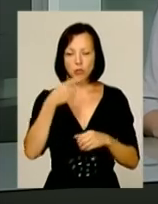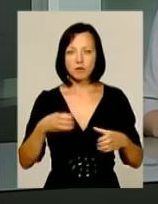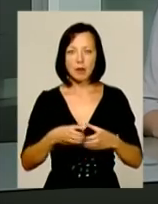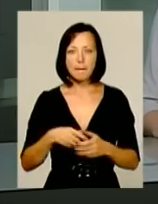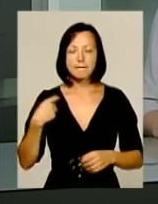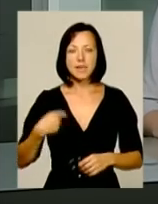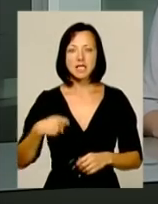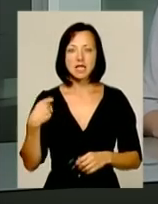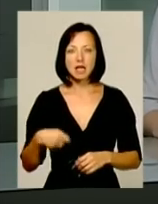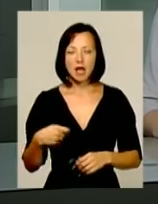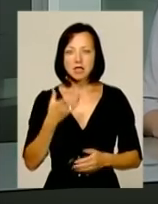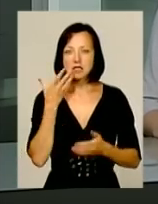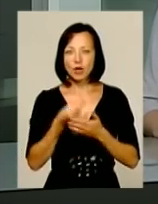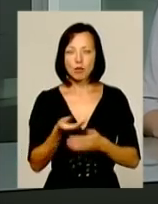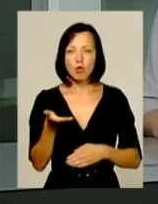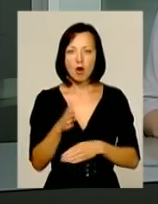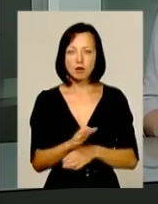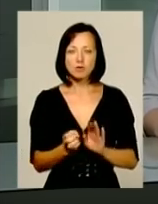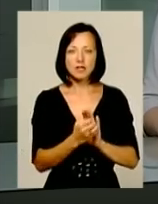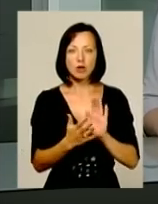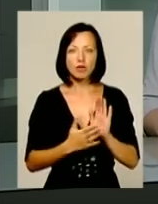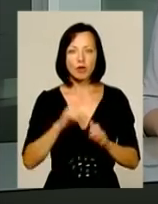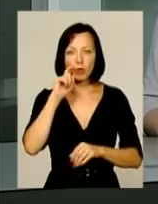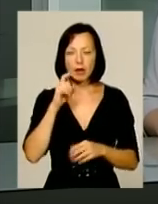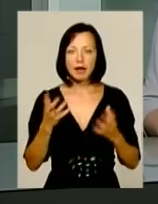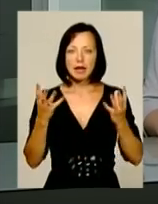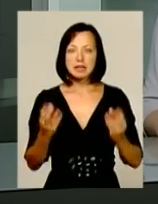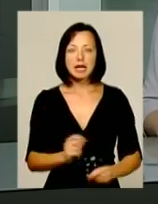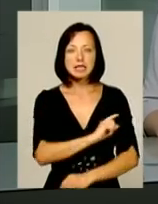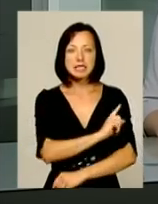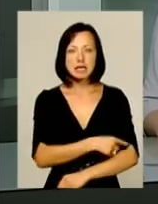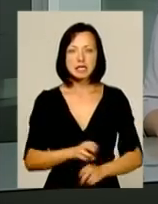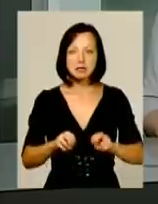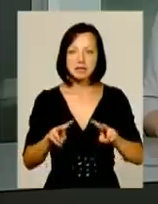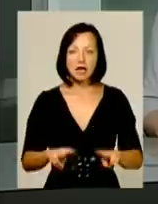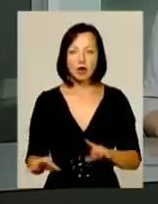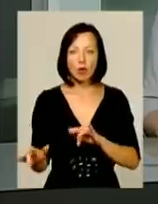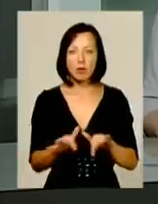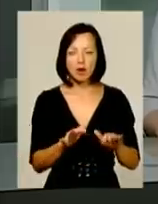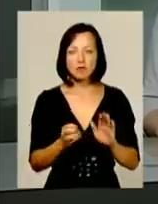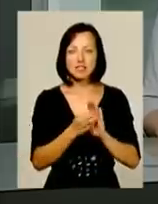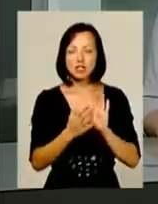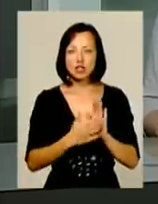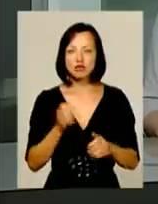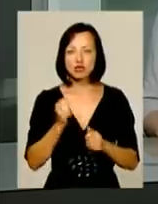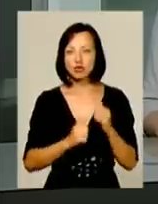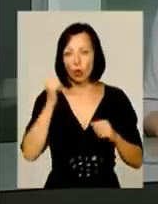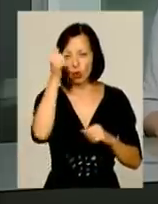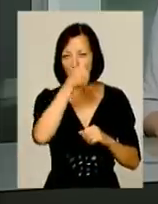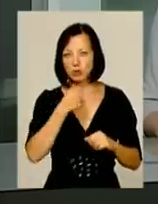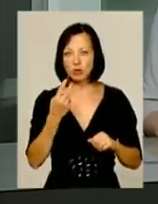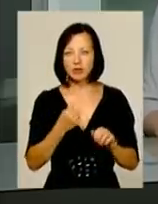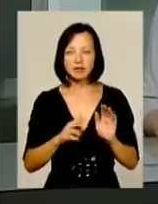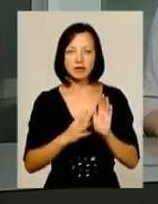президент Петро Порошенко своїм указом встановив в Україні День сил спеціальних операцій. Він відзначатиметься щорічно 29